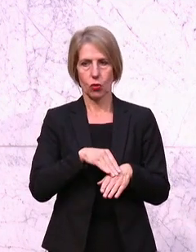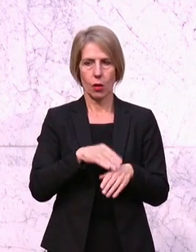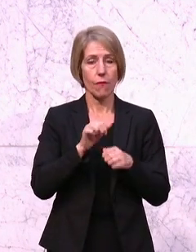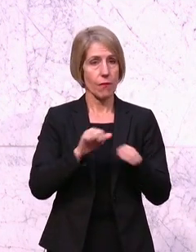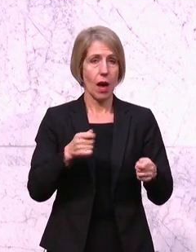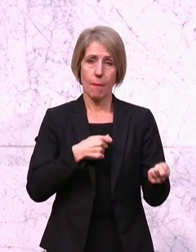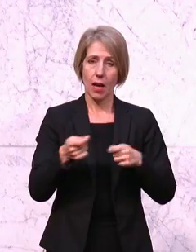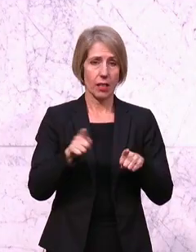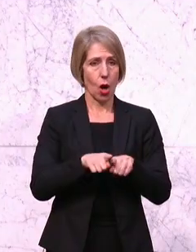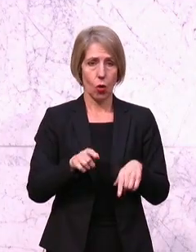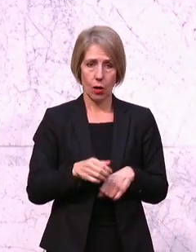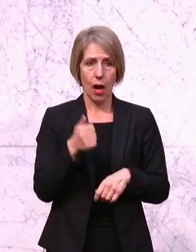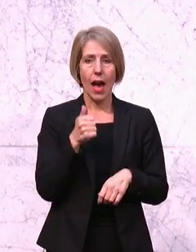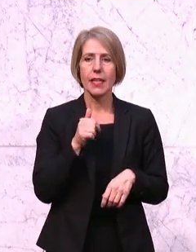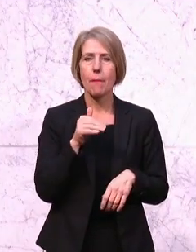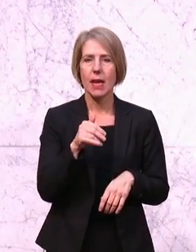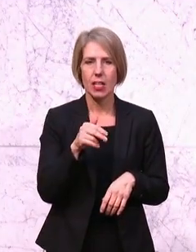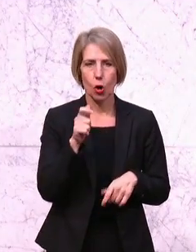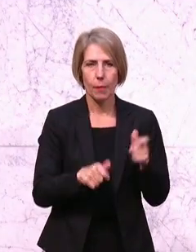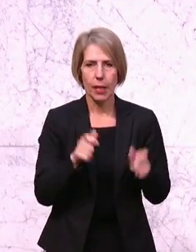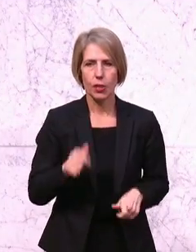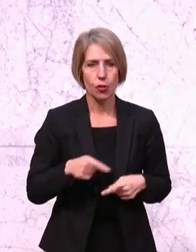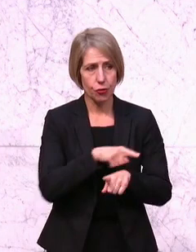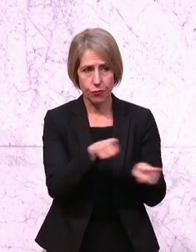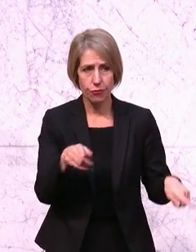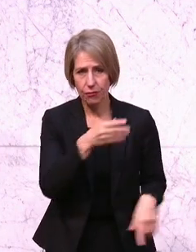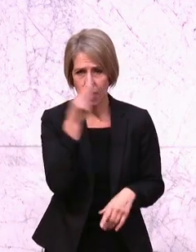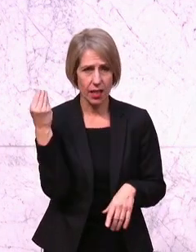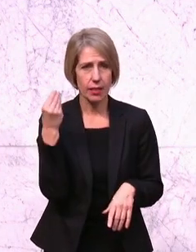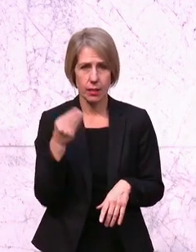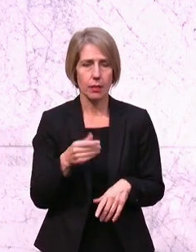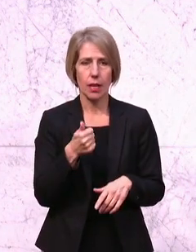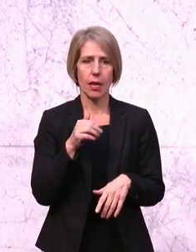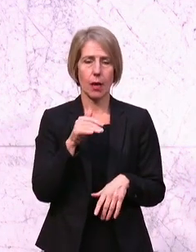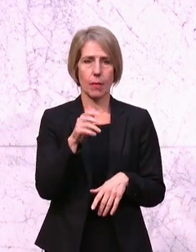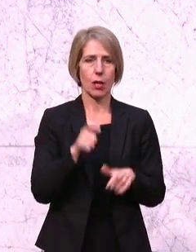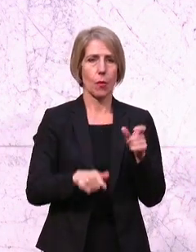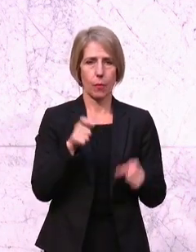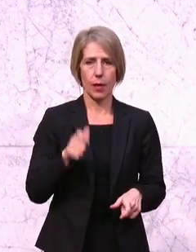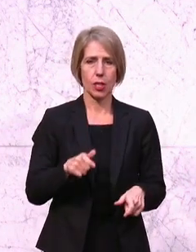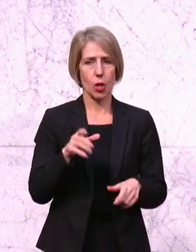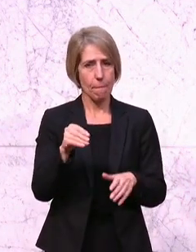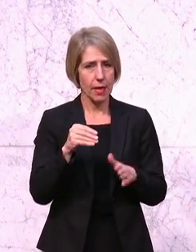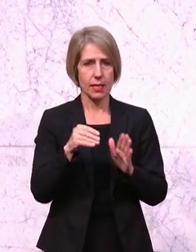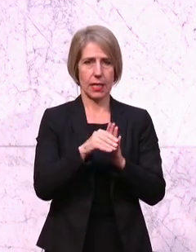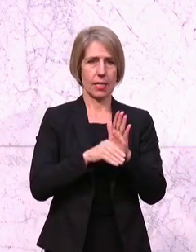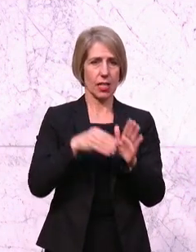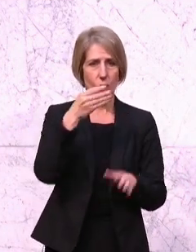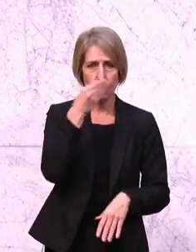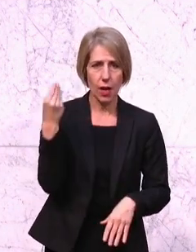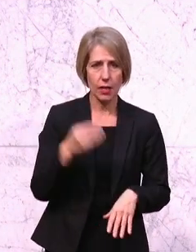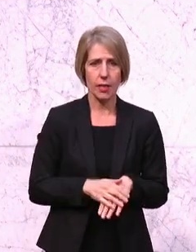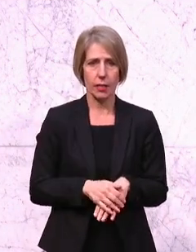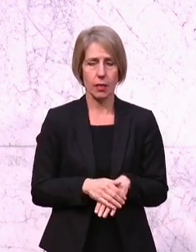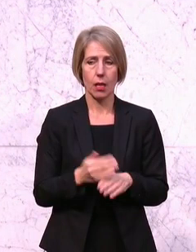Eine Million Menschen habt ihr vergessen. Eine Million habt ihr vergessen mit diesem Gesetz. Und Fakt ist, es ist, gebe